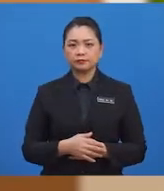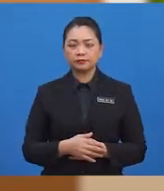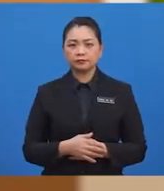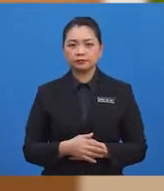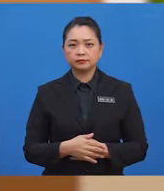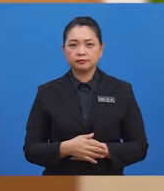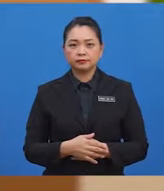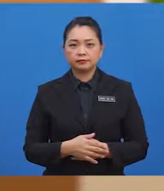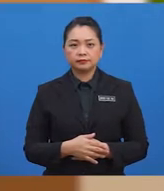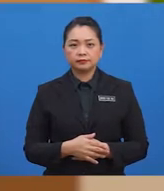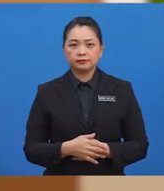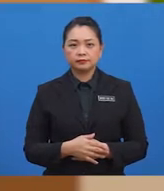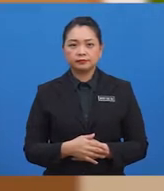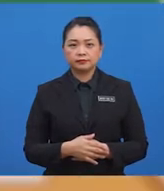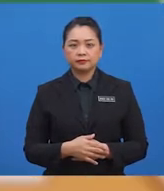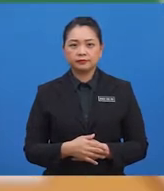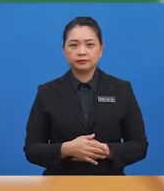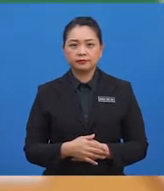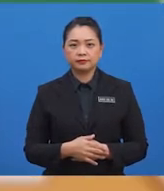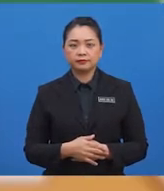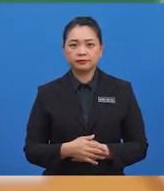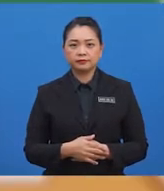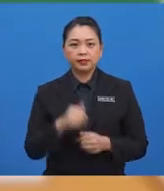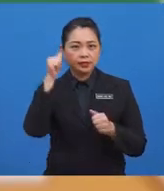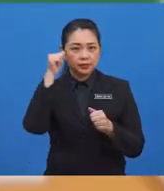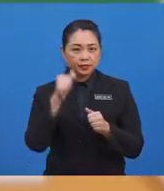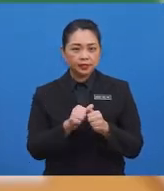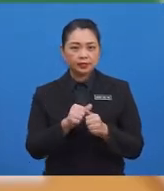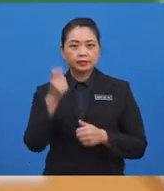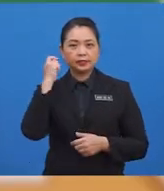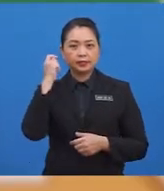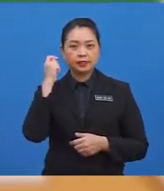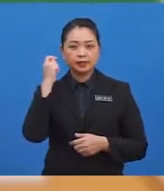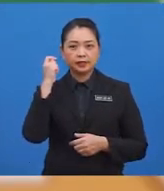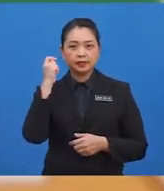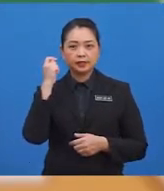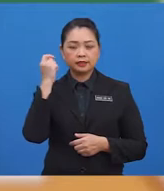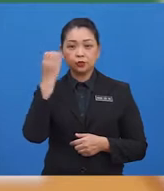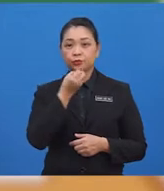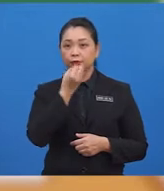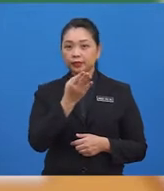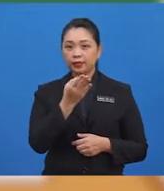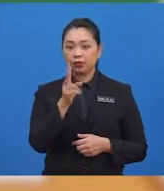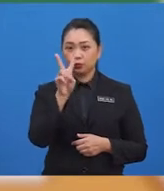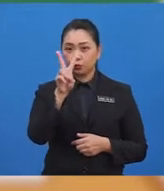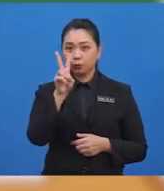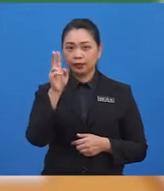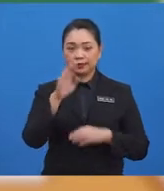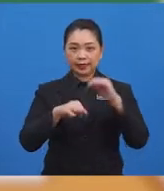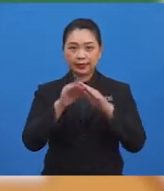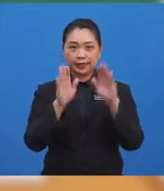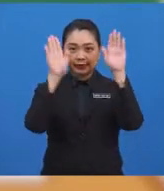jalan merpati? Ingat tak lagu tadi? Dua tangan ke atas, dua